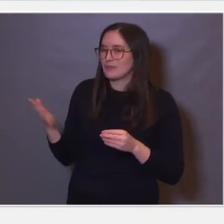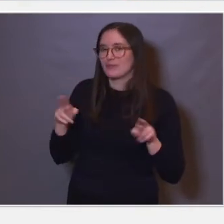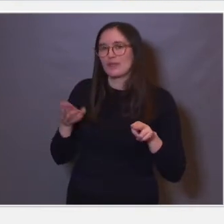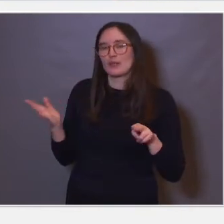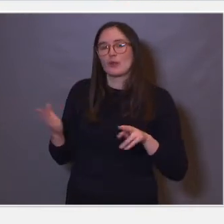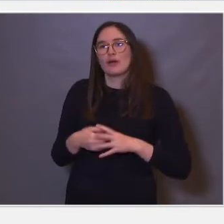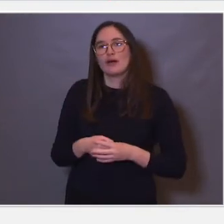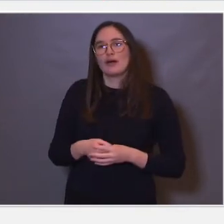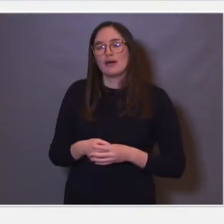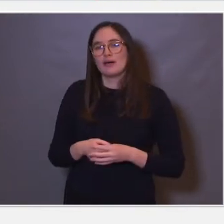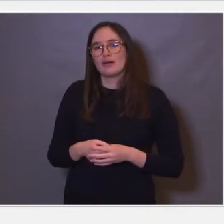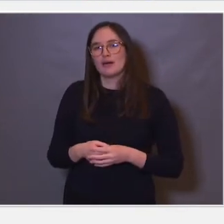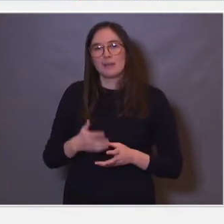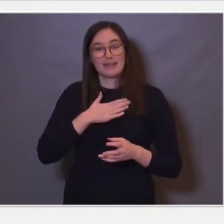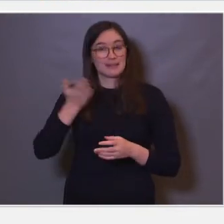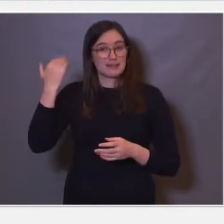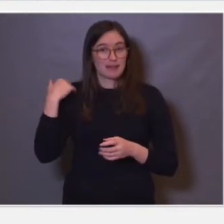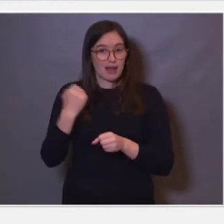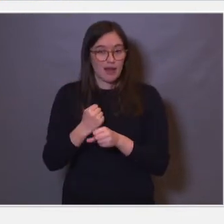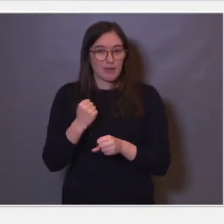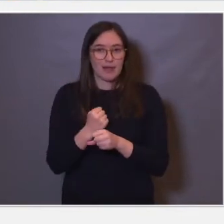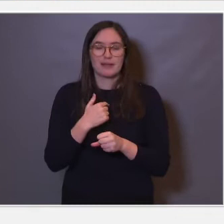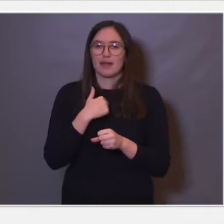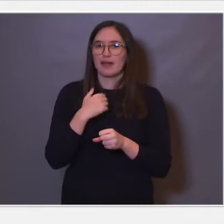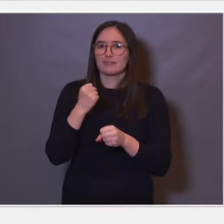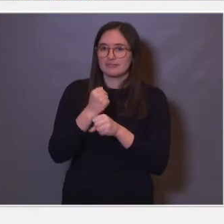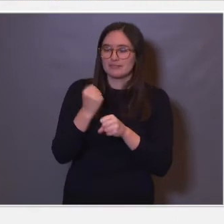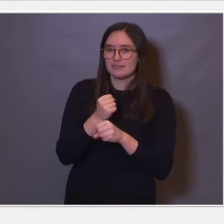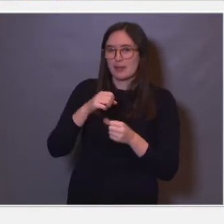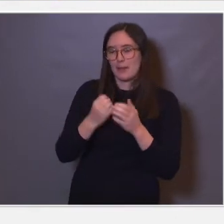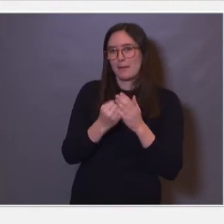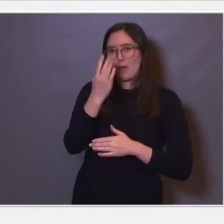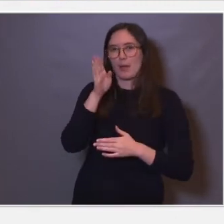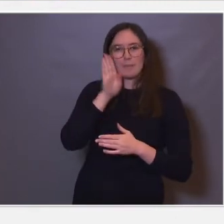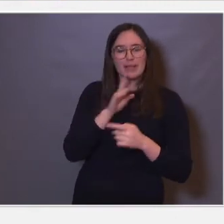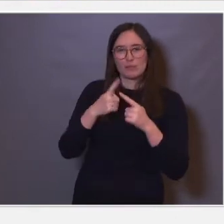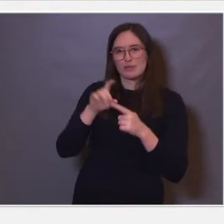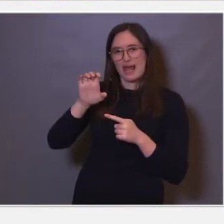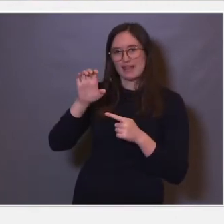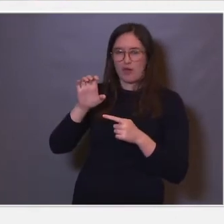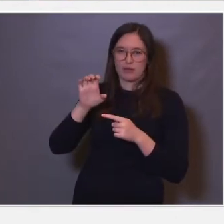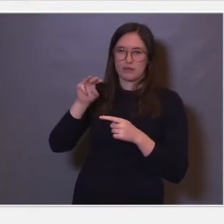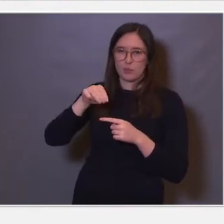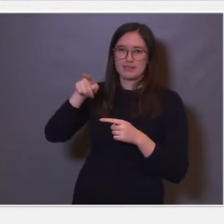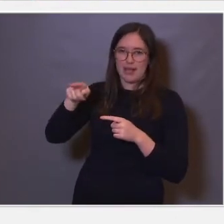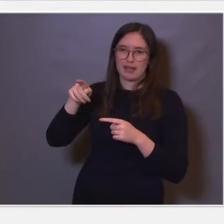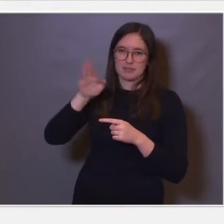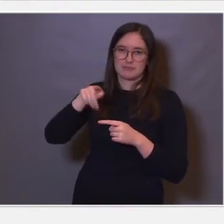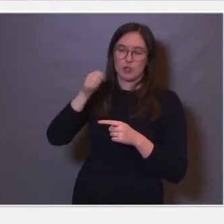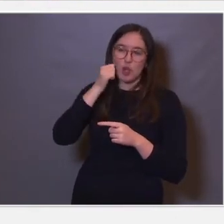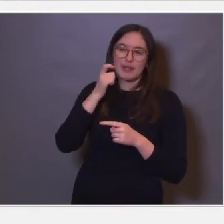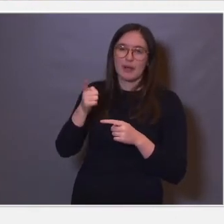I det arbeidet jeg gjorde tidligere, så var det nettopp jobbet jeg sammen med Marbut og Edvard Moser i Trondheim. Og det vi da gjorde var at vi registrerte